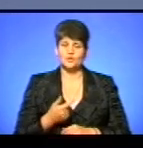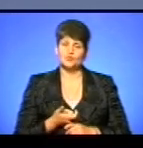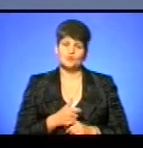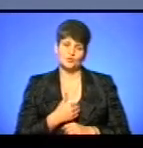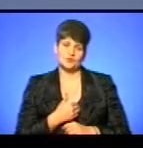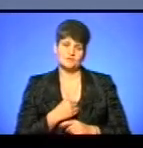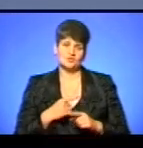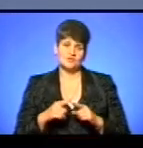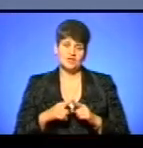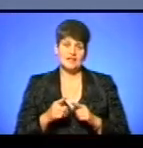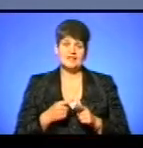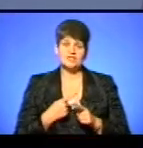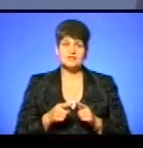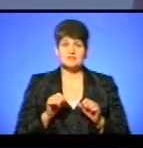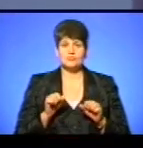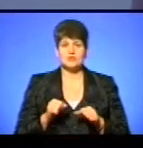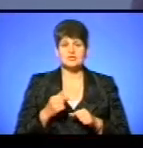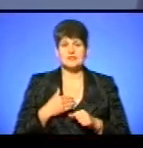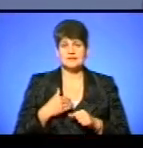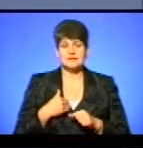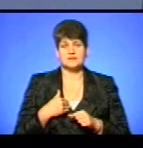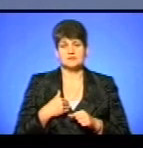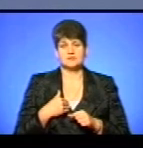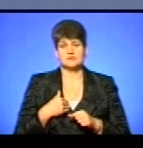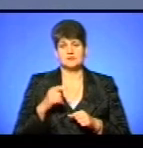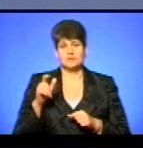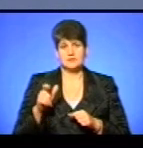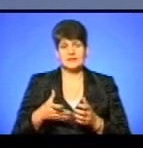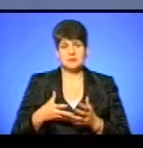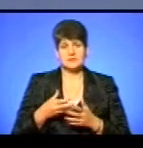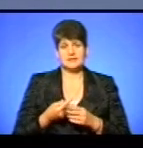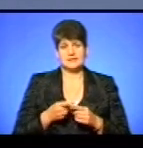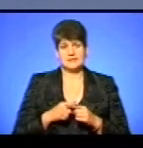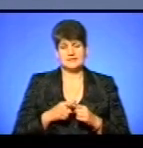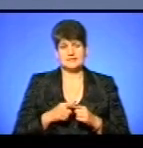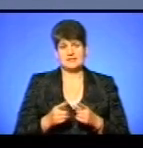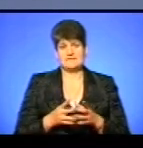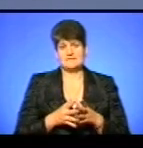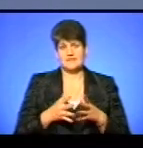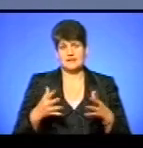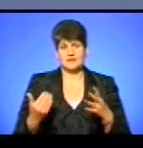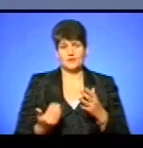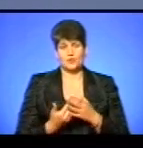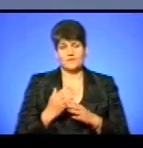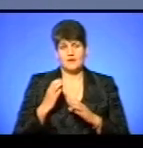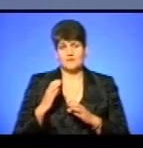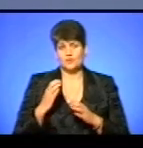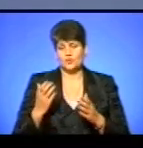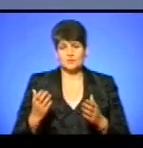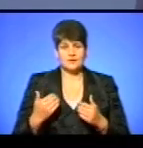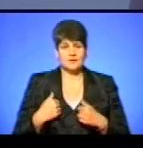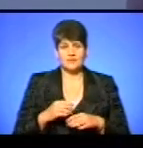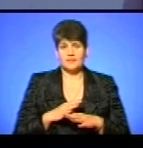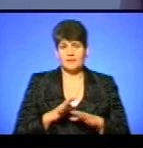якнайшвидше, але чи зможе наш пасажир той тариф платити на ці великі і нові автобуси? Я не буду